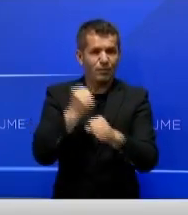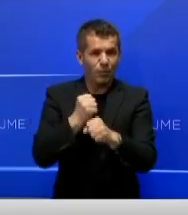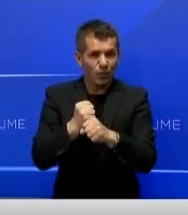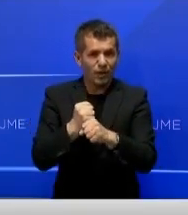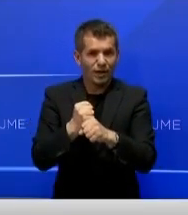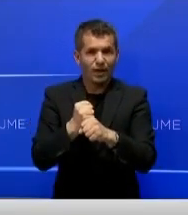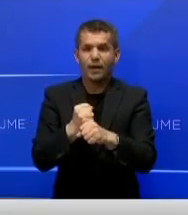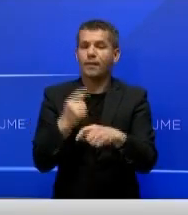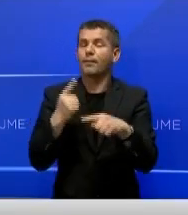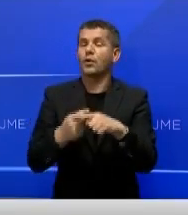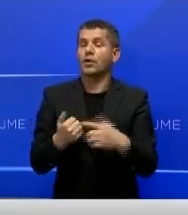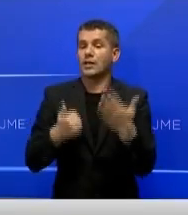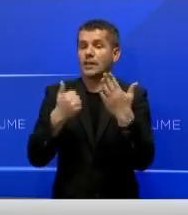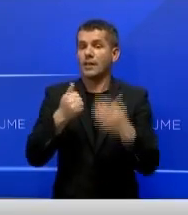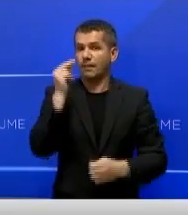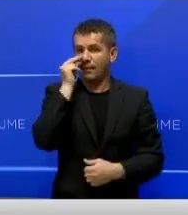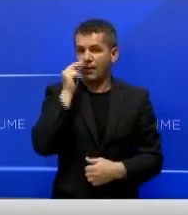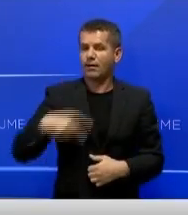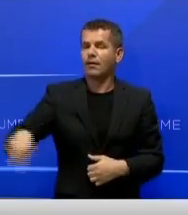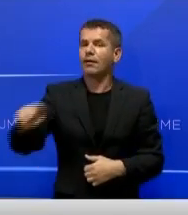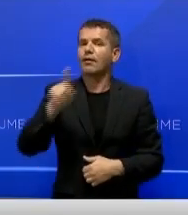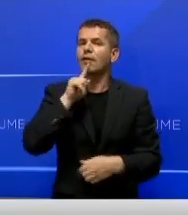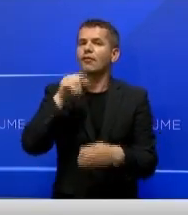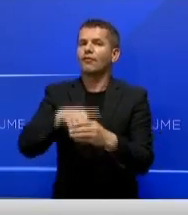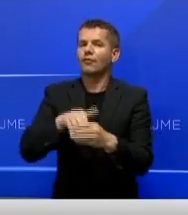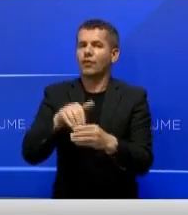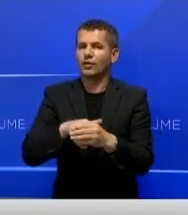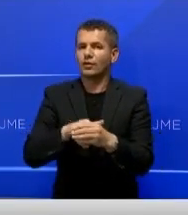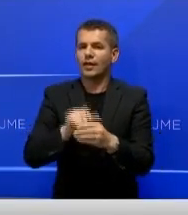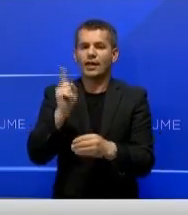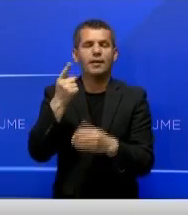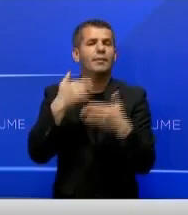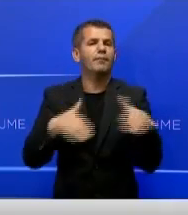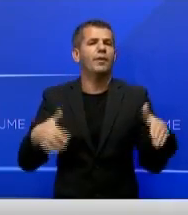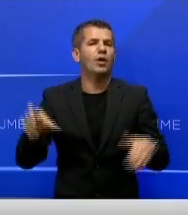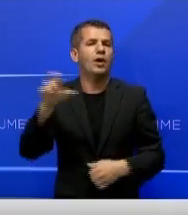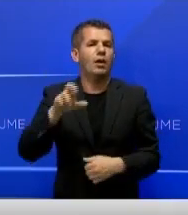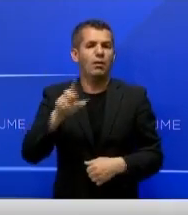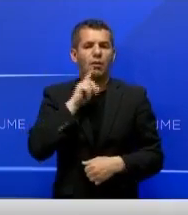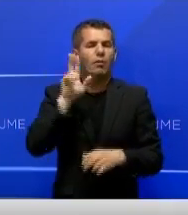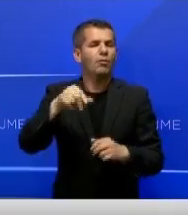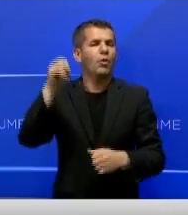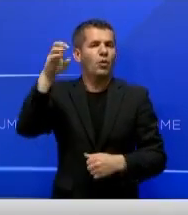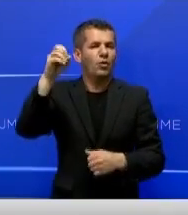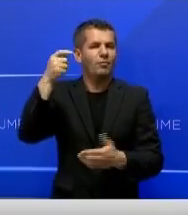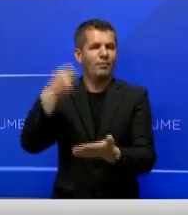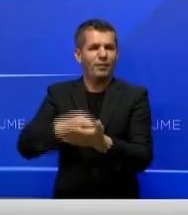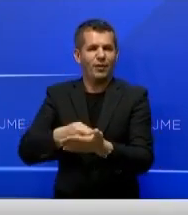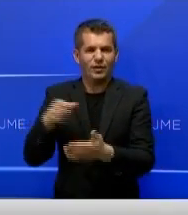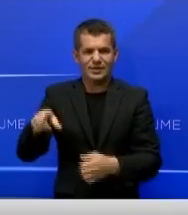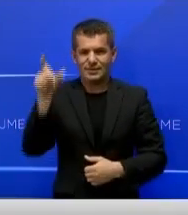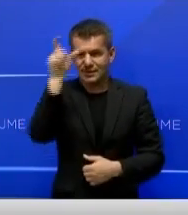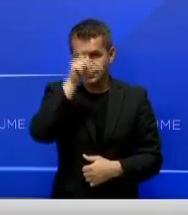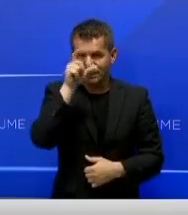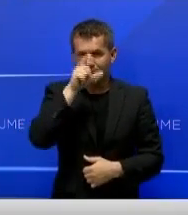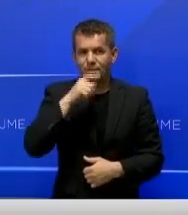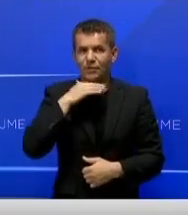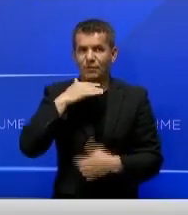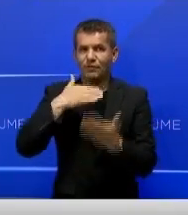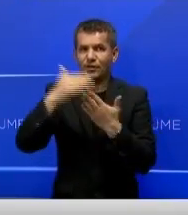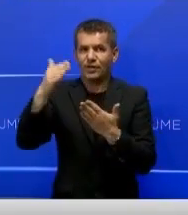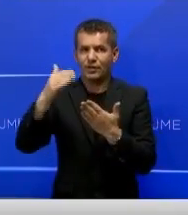maj, po të njëti deputet vëtuan për 11 milionera për pagesës të nërzis elektrike për verijun.